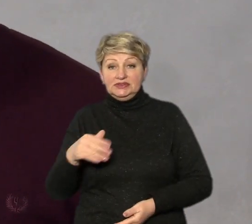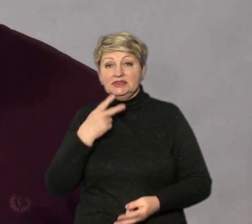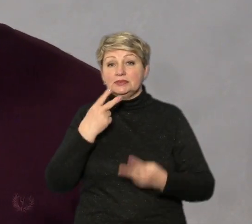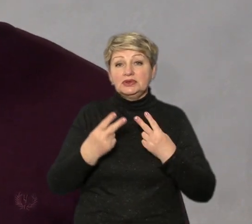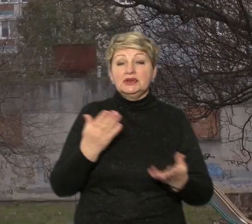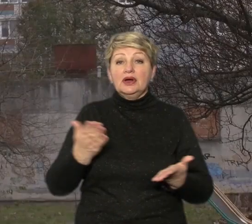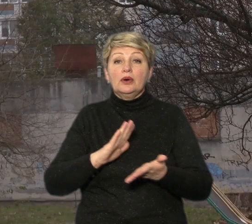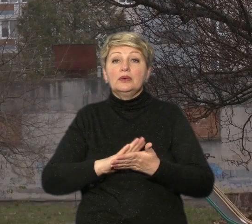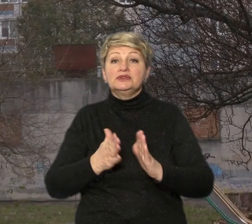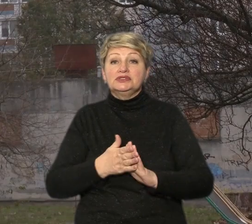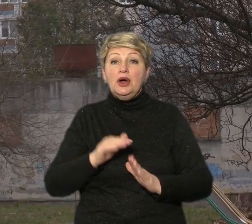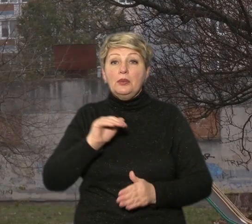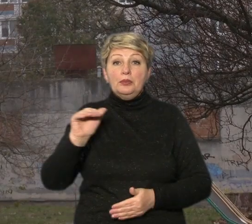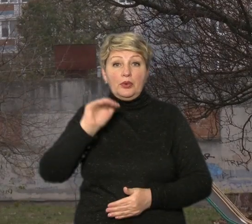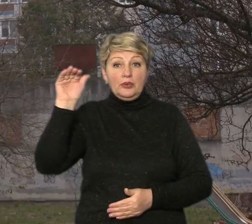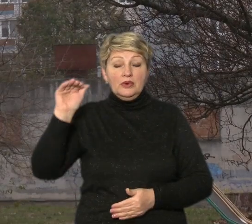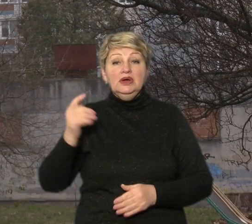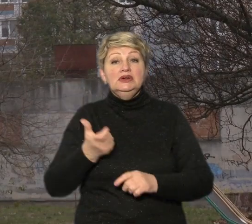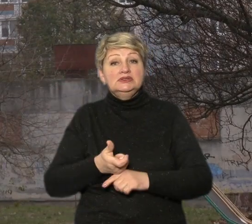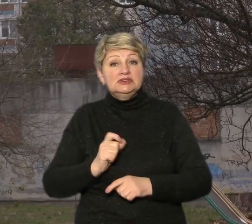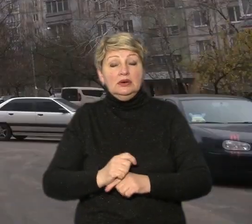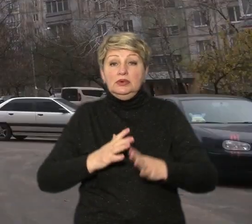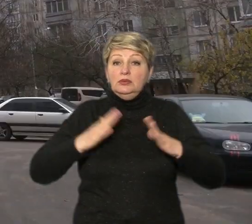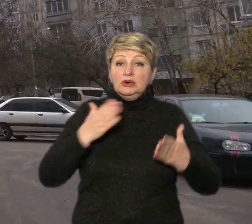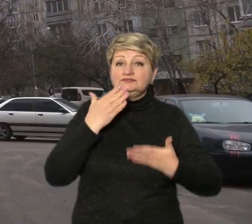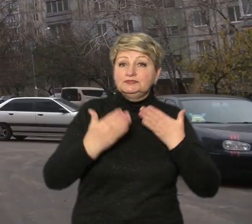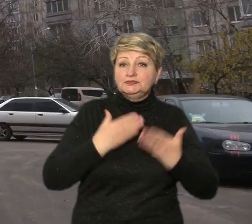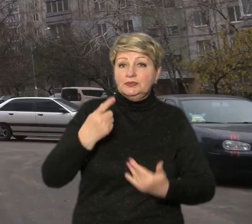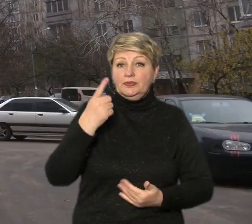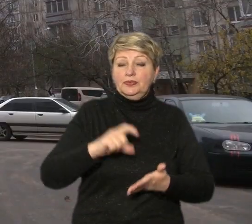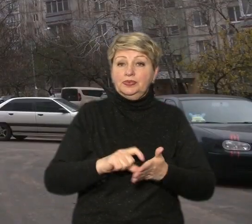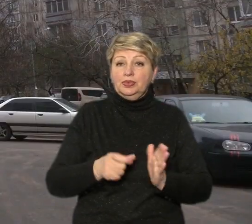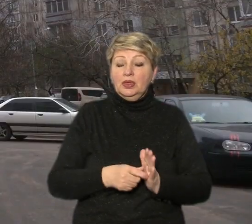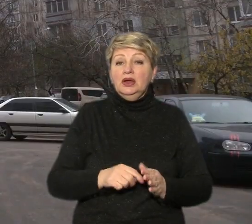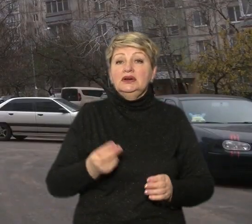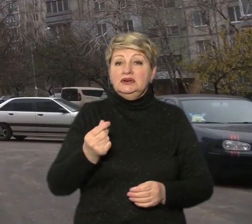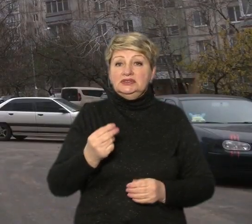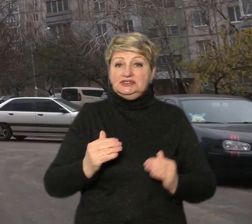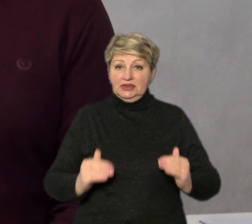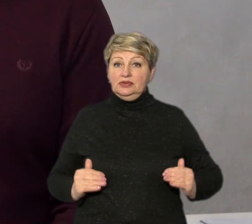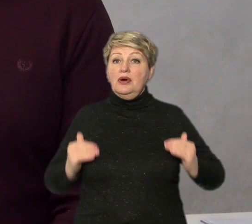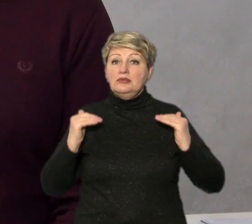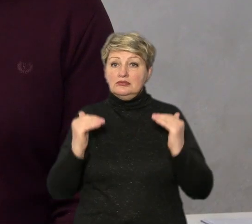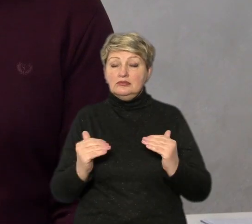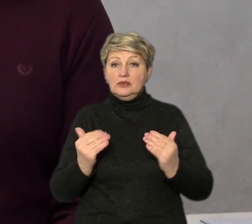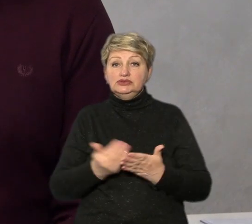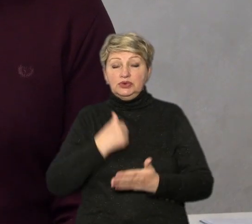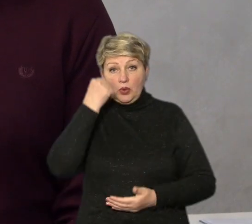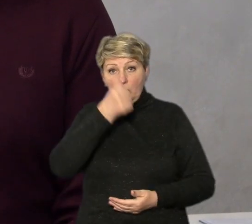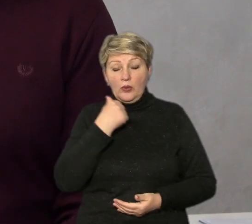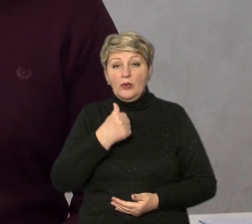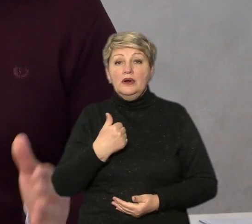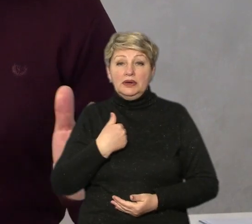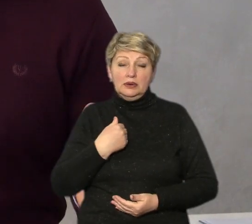від стану поверху. У попиті, каже, саме однокімнатній квартири. Ціна таких на початку року збільшилася. З нового року я б